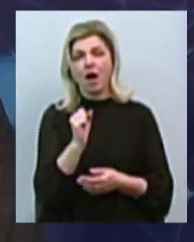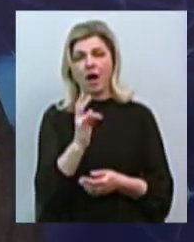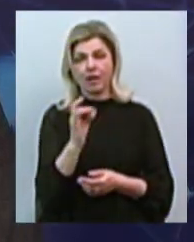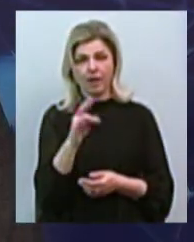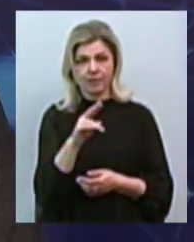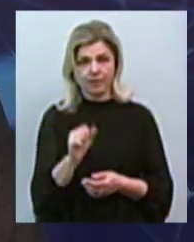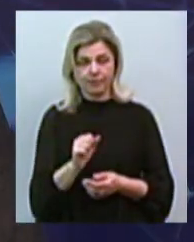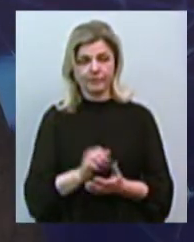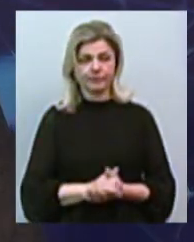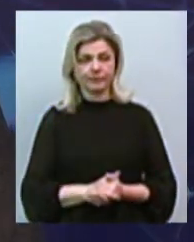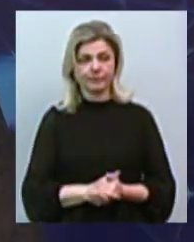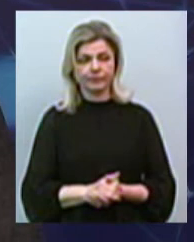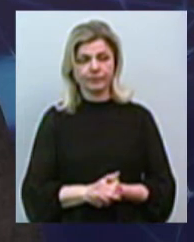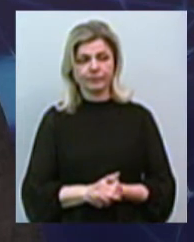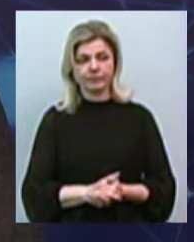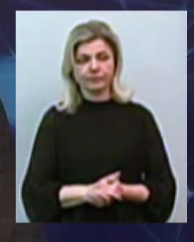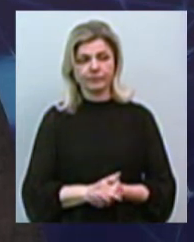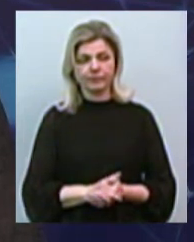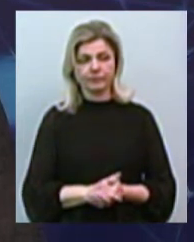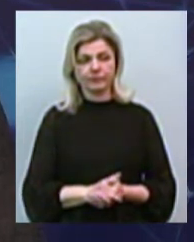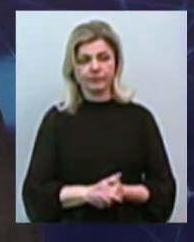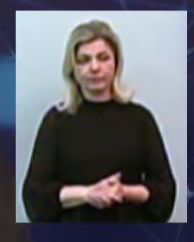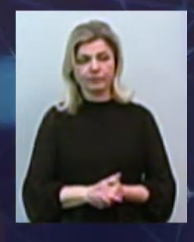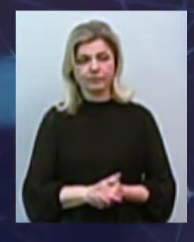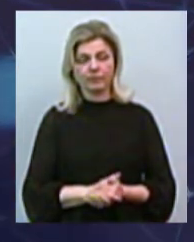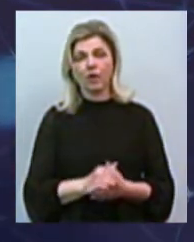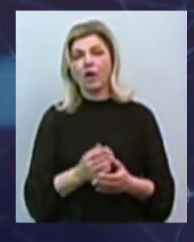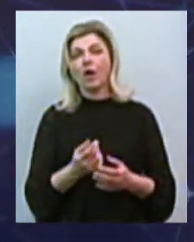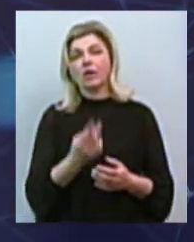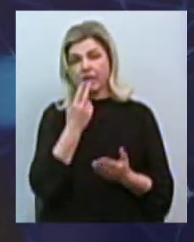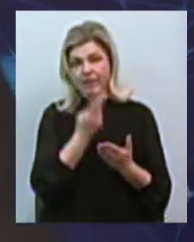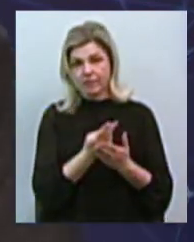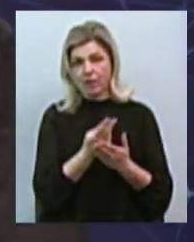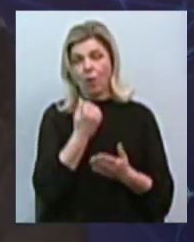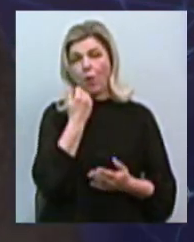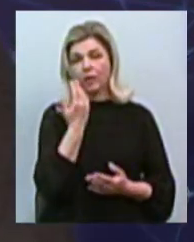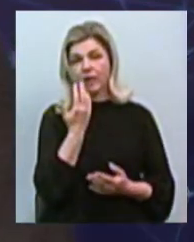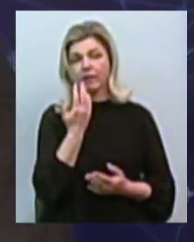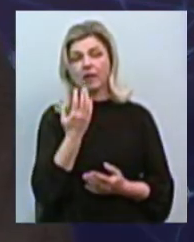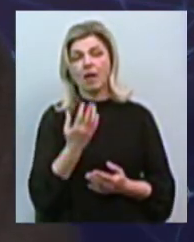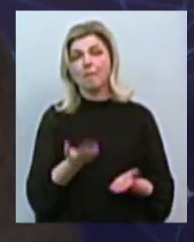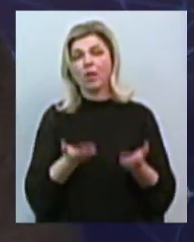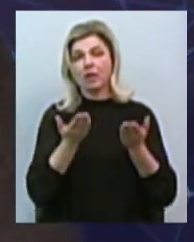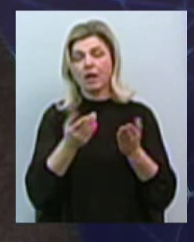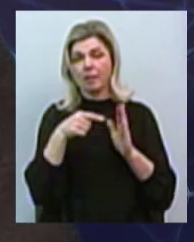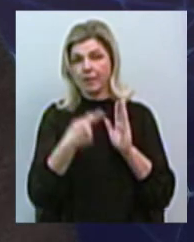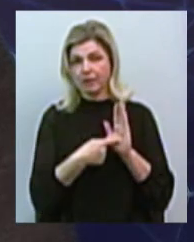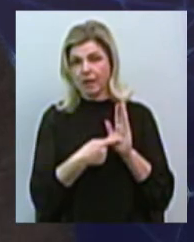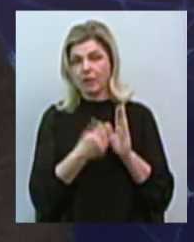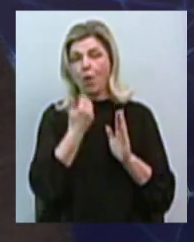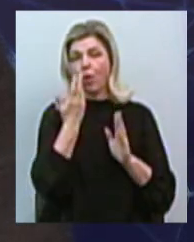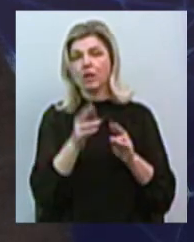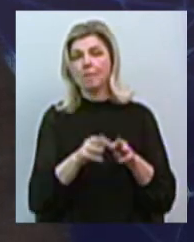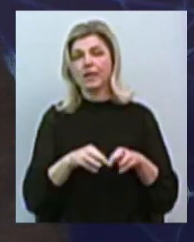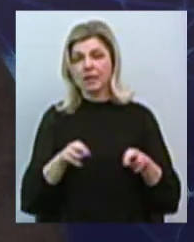Він спирався на конкретні суми? Дивіться, коли поставило питання і коли Міністерство